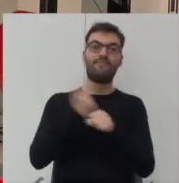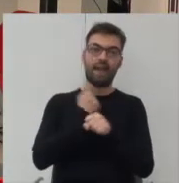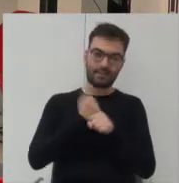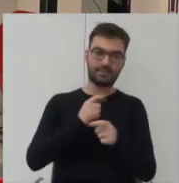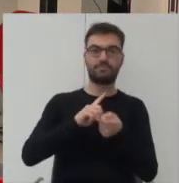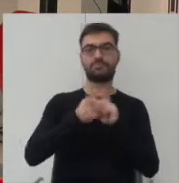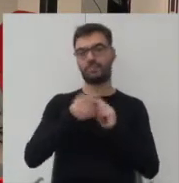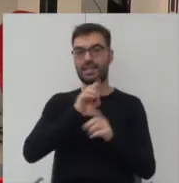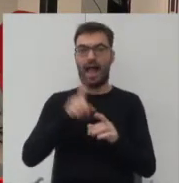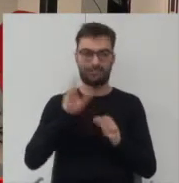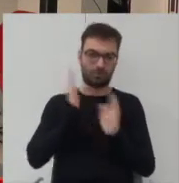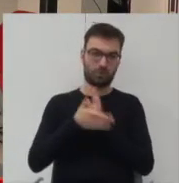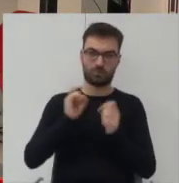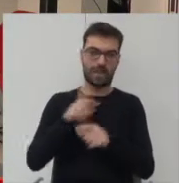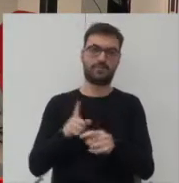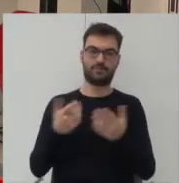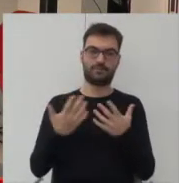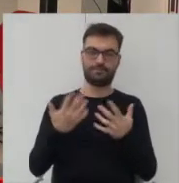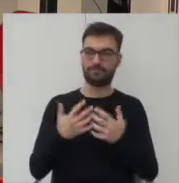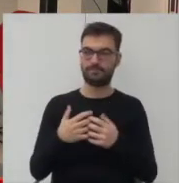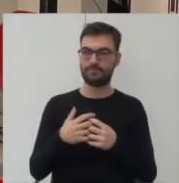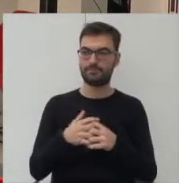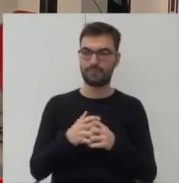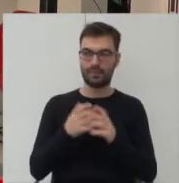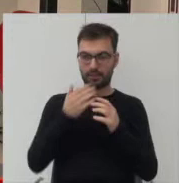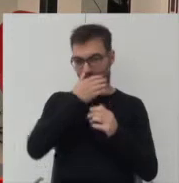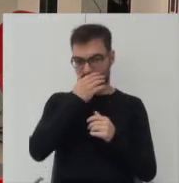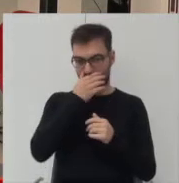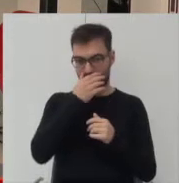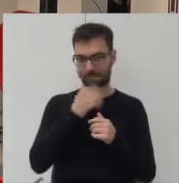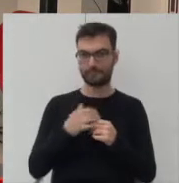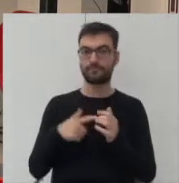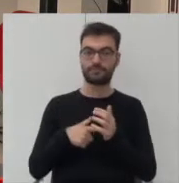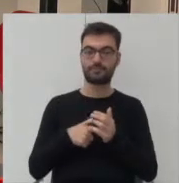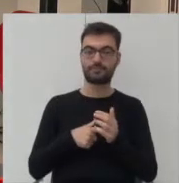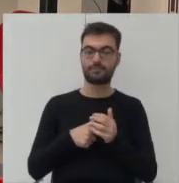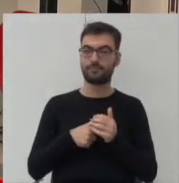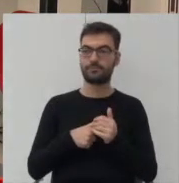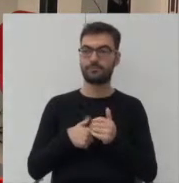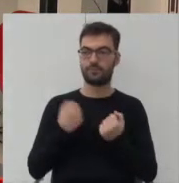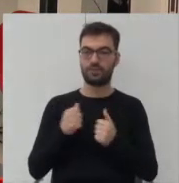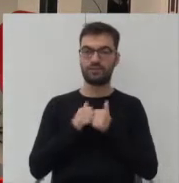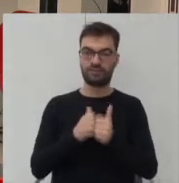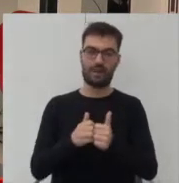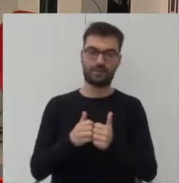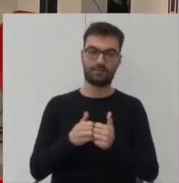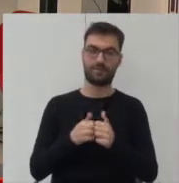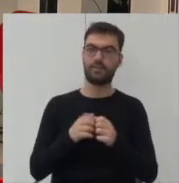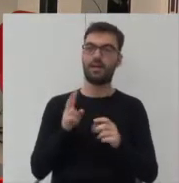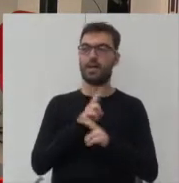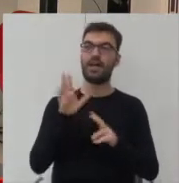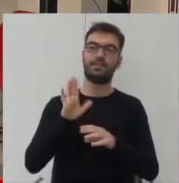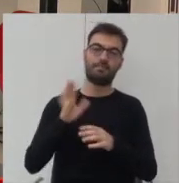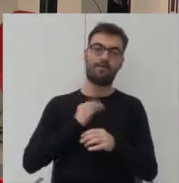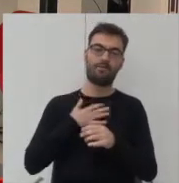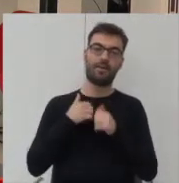jakikolwiek, co oczywiście jest pewną wyzwaniem, którym jakby, znaczy każdy ma swoje wyzwania,